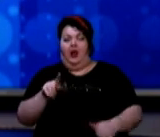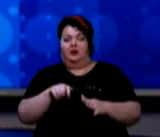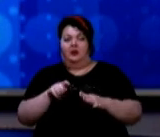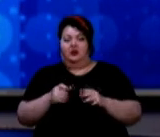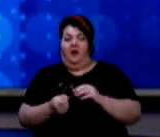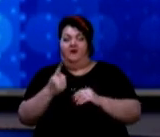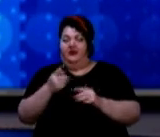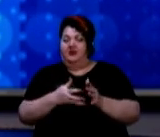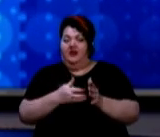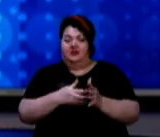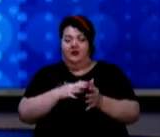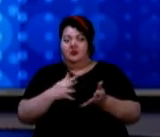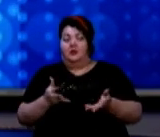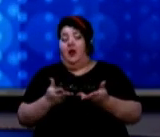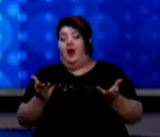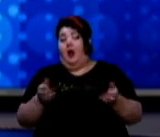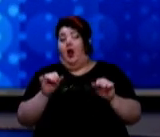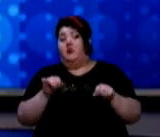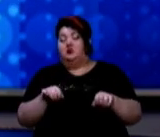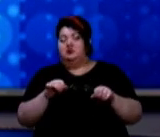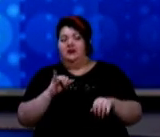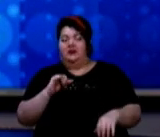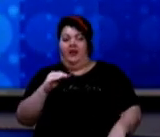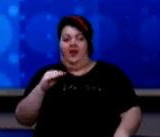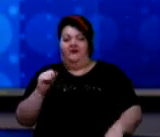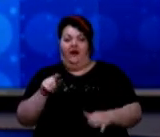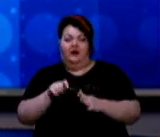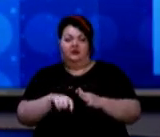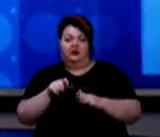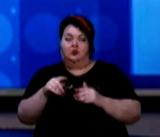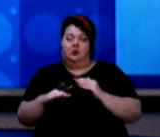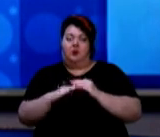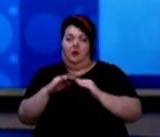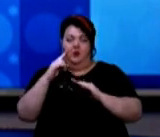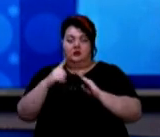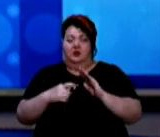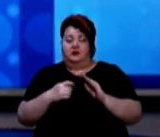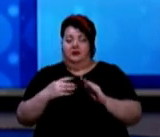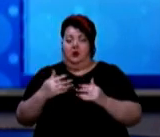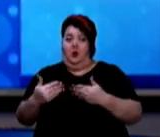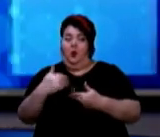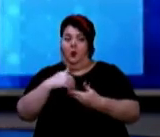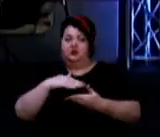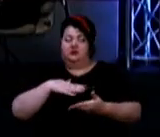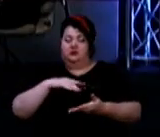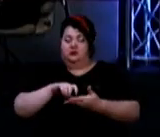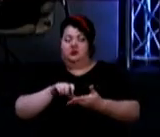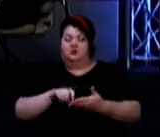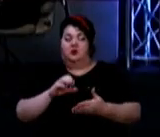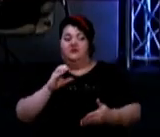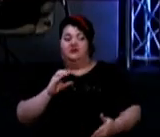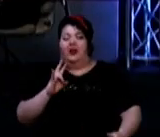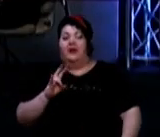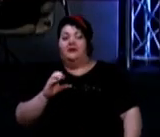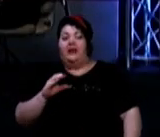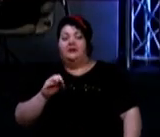недосконалими, які можливості ІФА-тестів. Це допоможе з'ясувати гості нашої студії. Світлана Нестеренко –